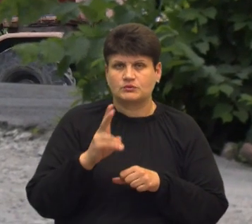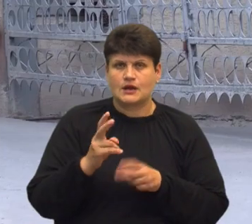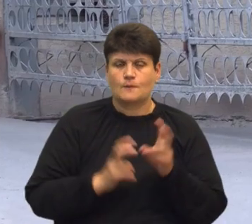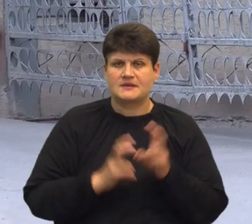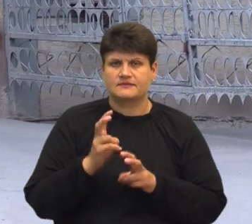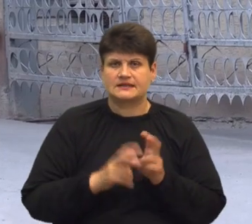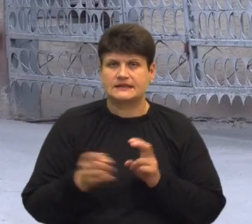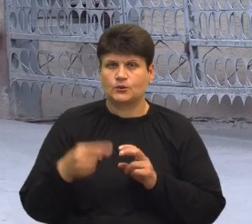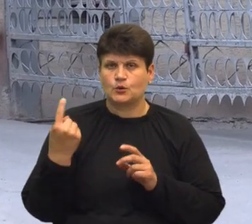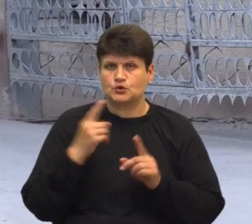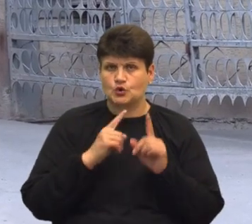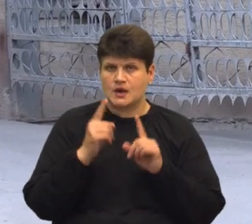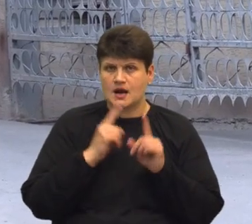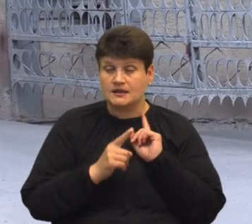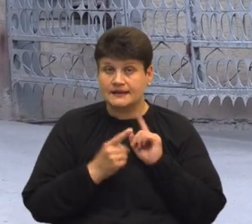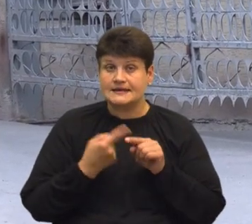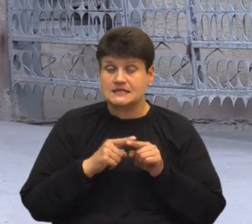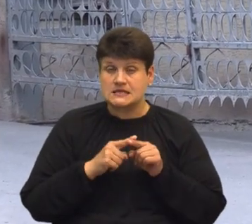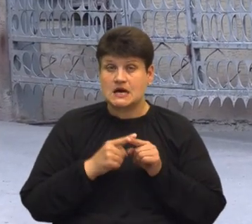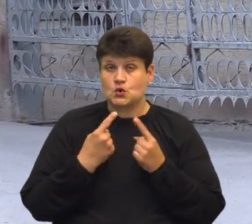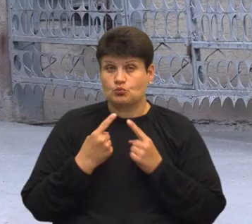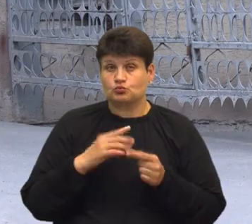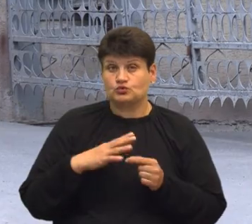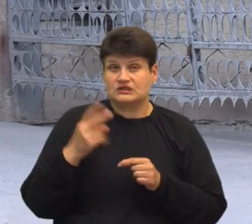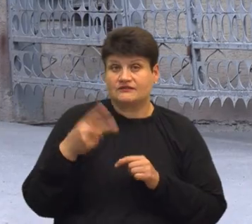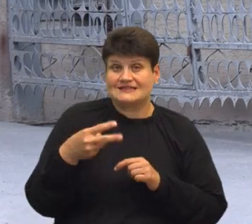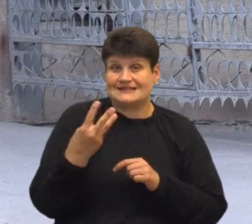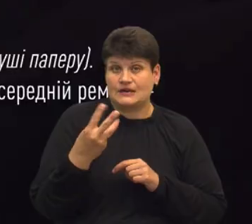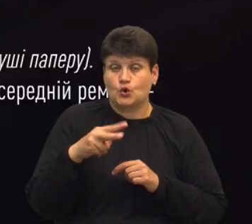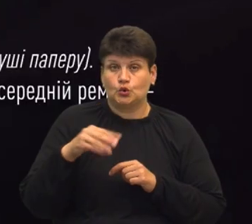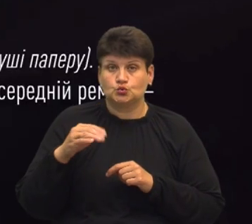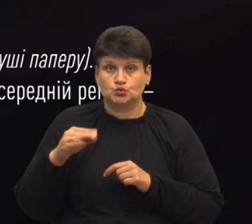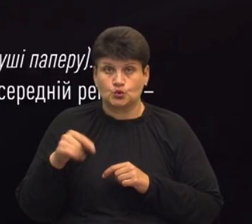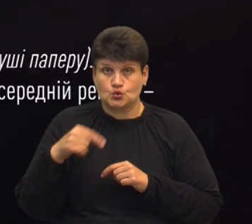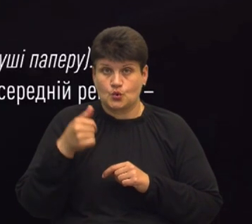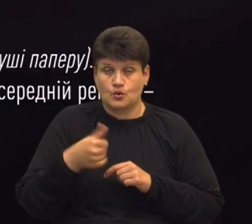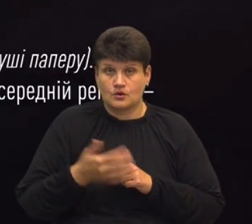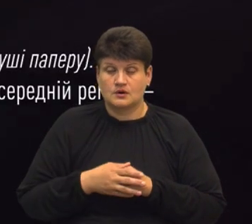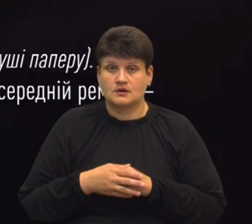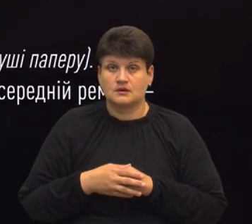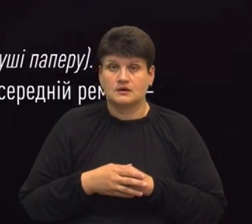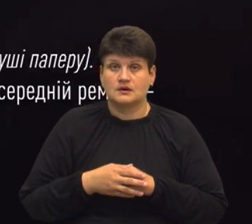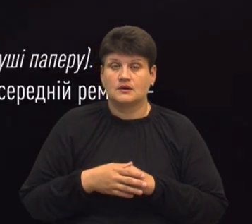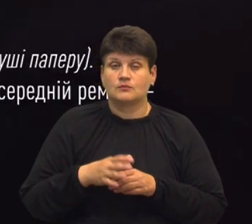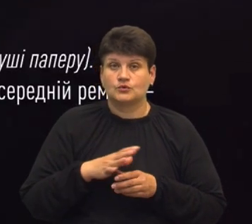Тернопільської обласної ради. Ця розмова відбулася 23 лютого цього року. Оплачено було раз,